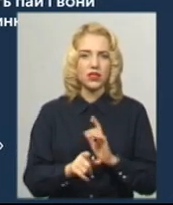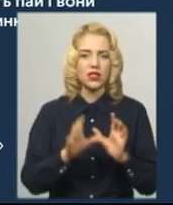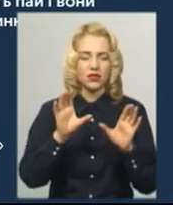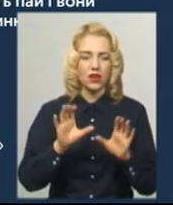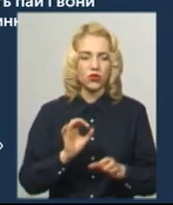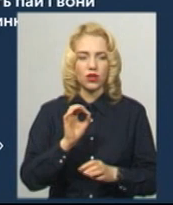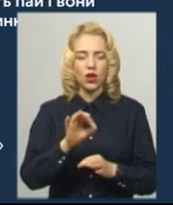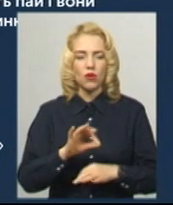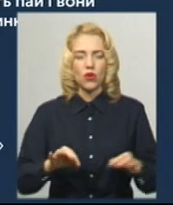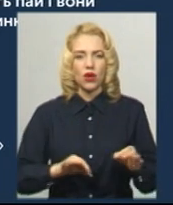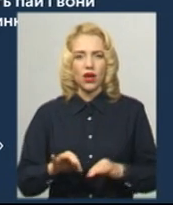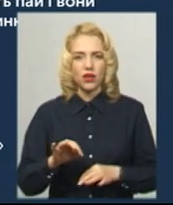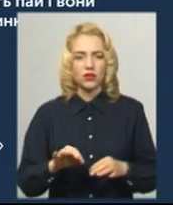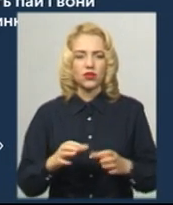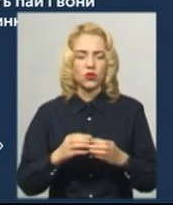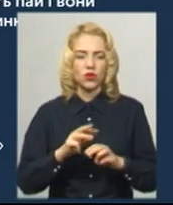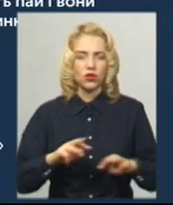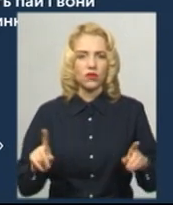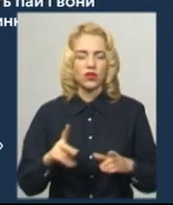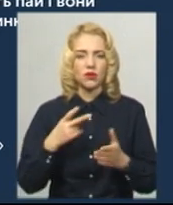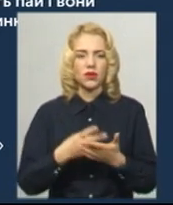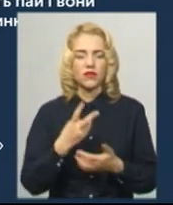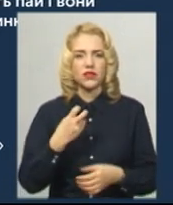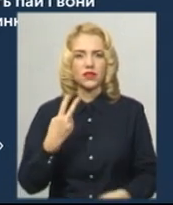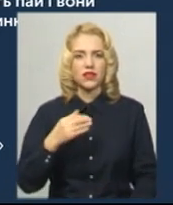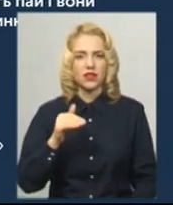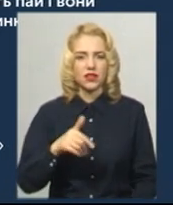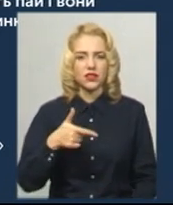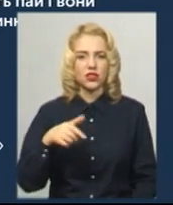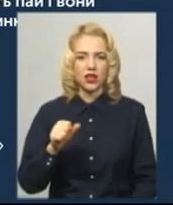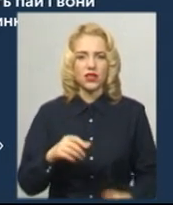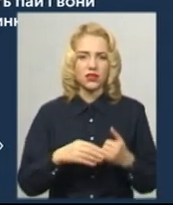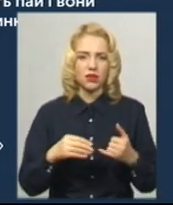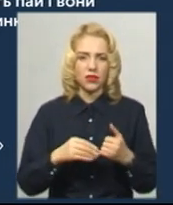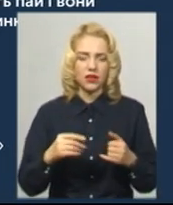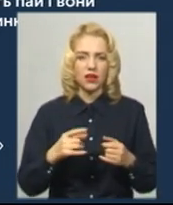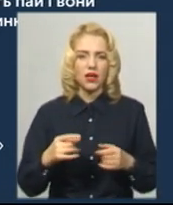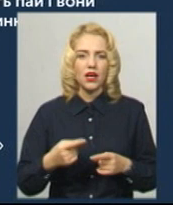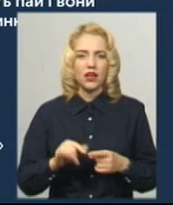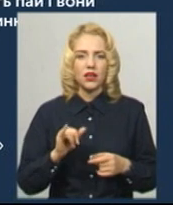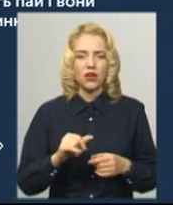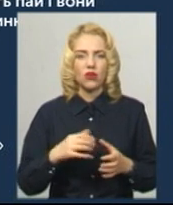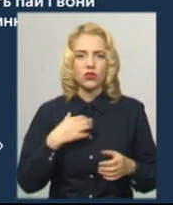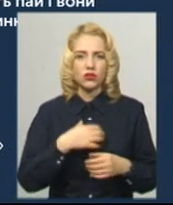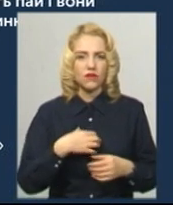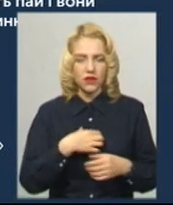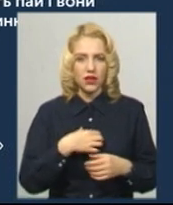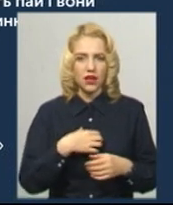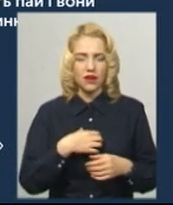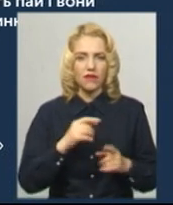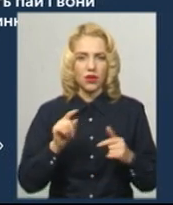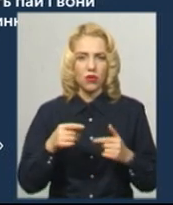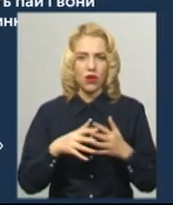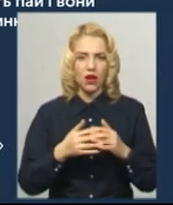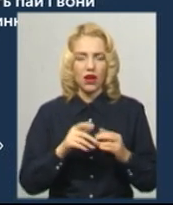урядовий, який передбачає 220 тисяч гектарів землі в одні руки. Основна, скажімо, вимога